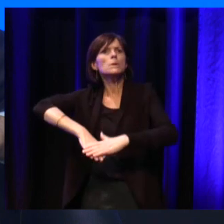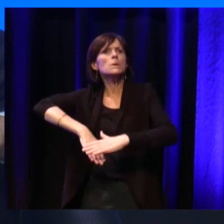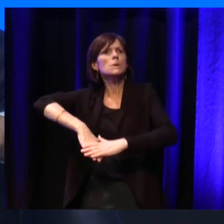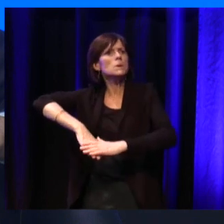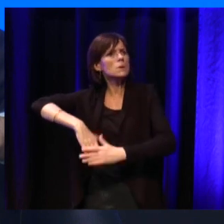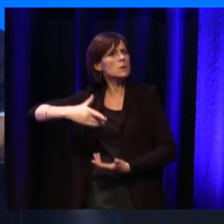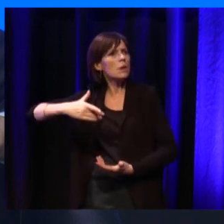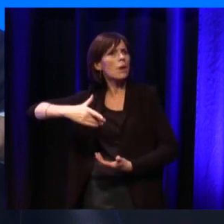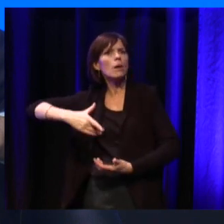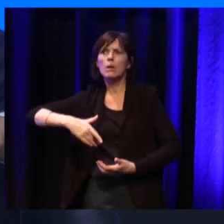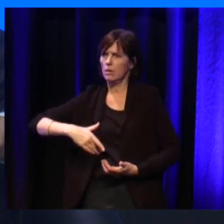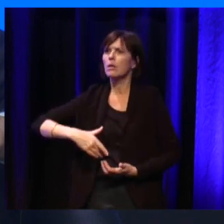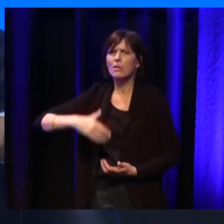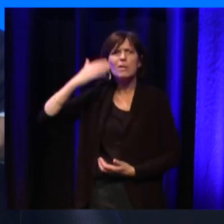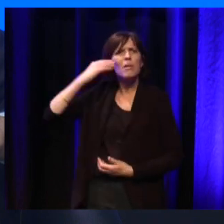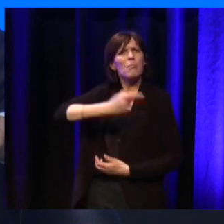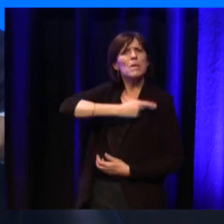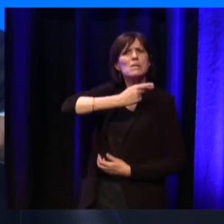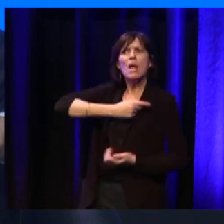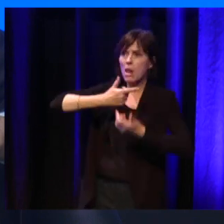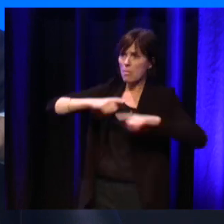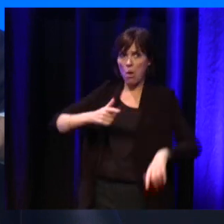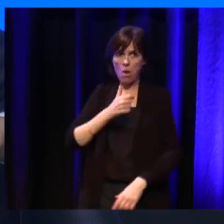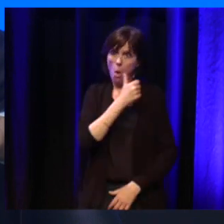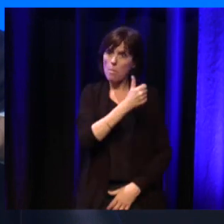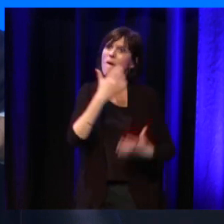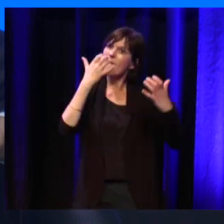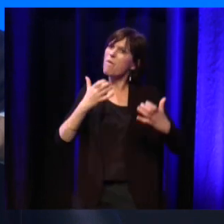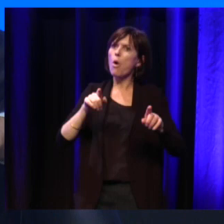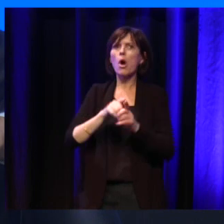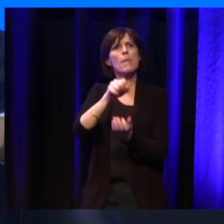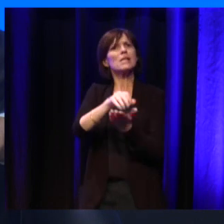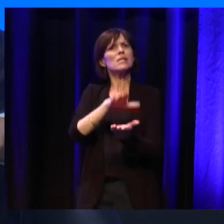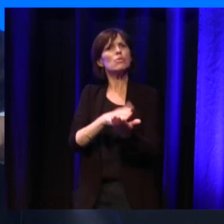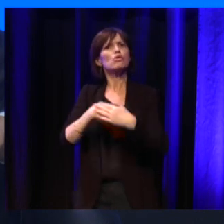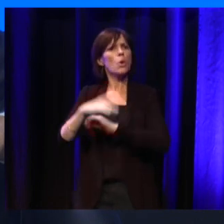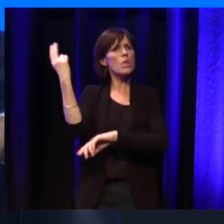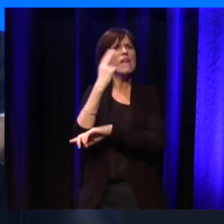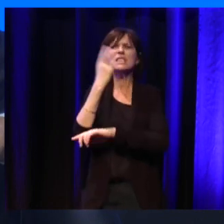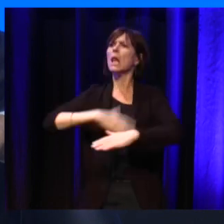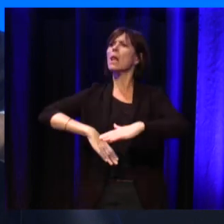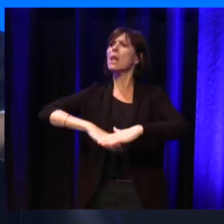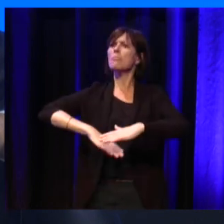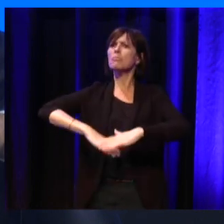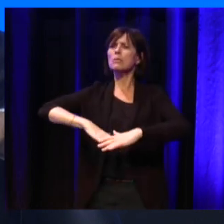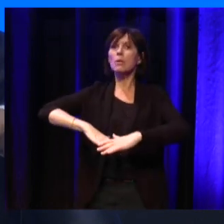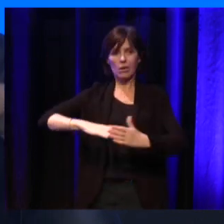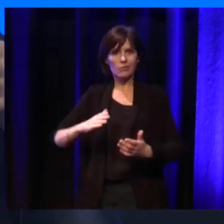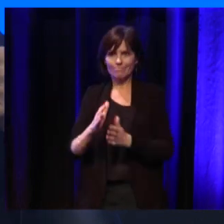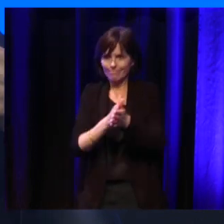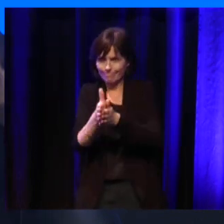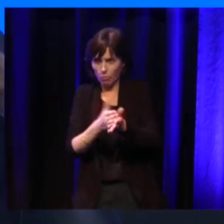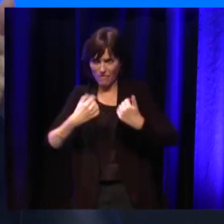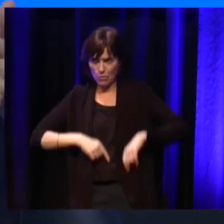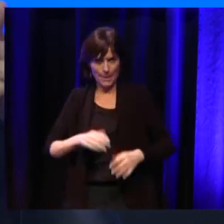médecins libéraux qui ont demandé le numerus clausus. Et en fait, les gouvernements de l'époque ont sauté sur l'occasion en se disant moins